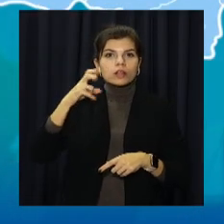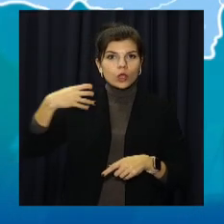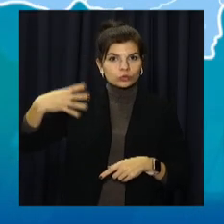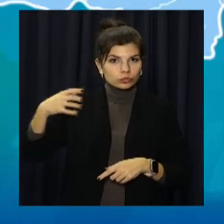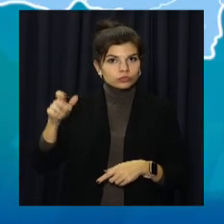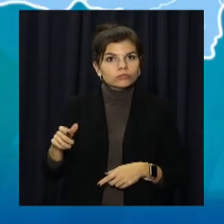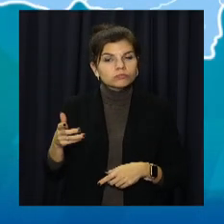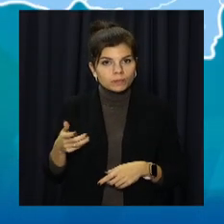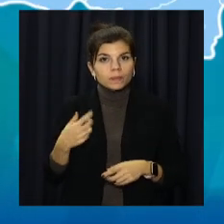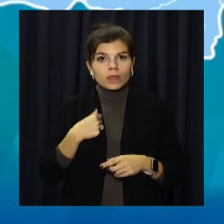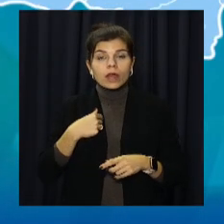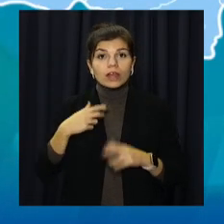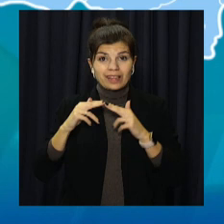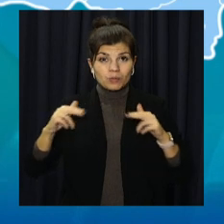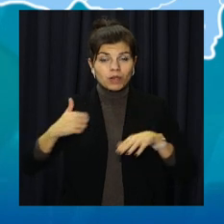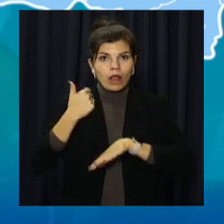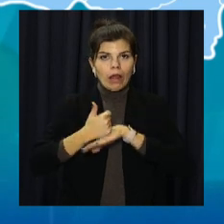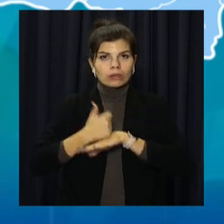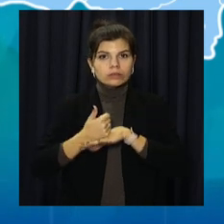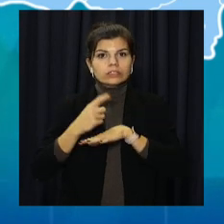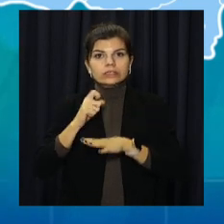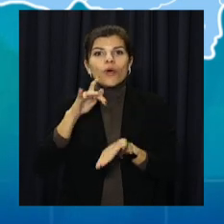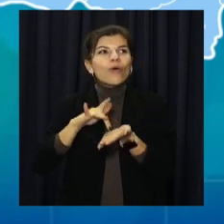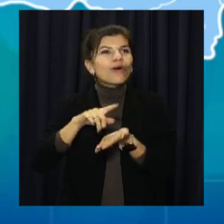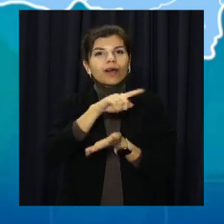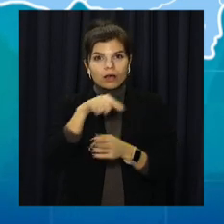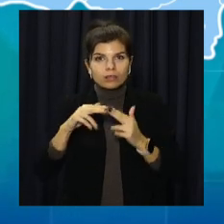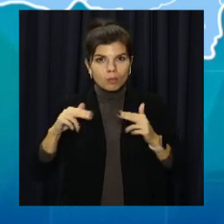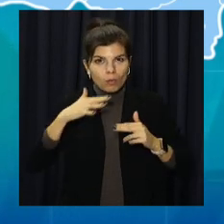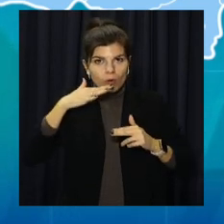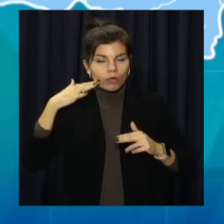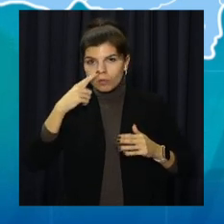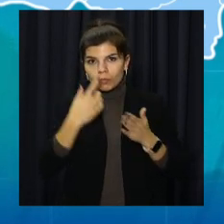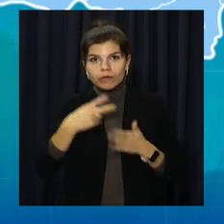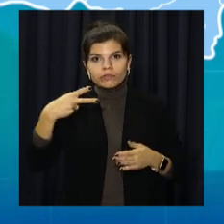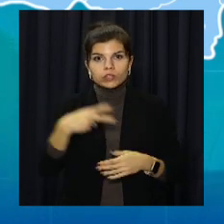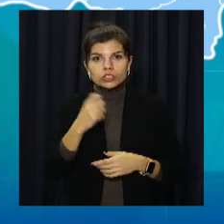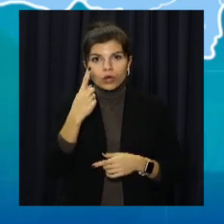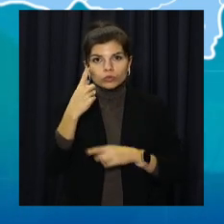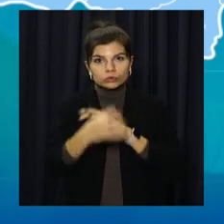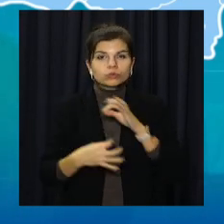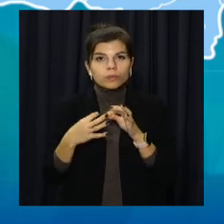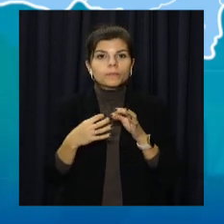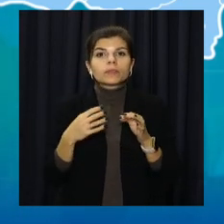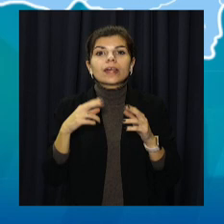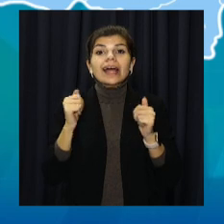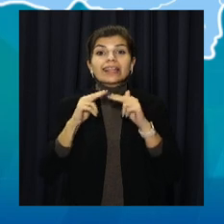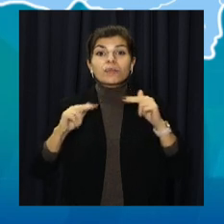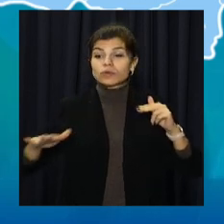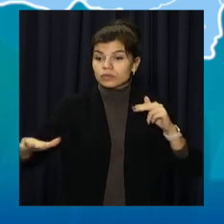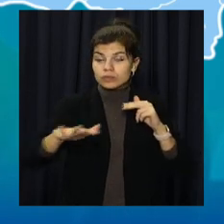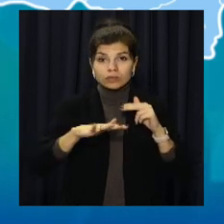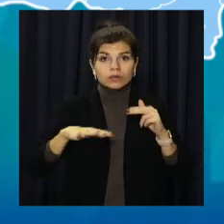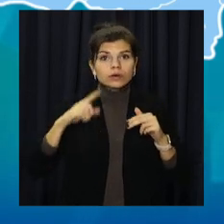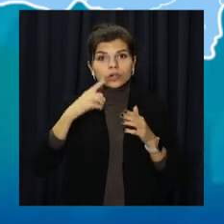того, наш регіон – лідер за кількістю нових заражених за добу. Загалом майже 2 тисячі. За останню добу на Дніпропетровщині